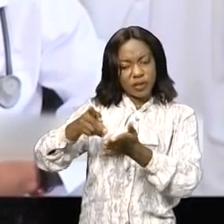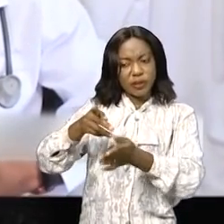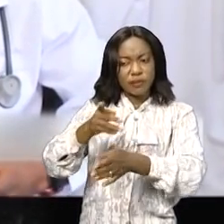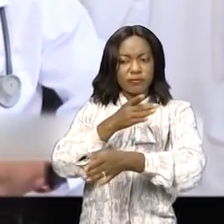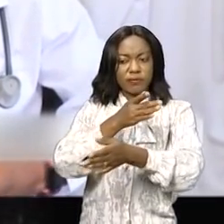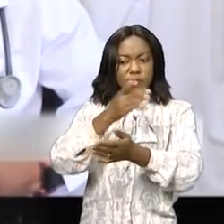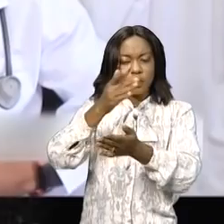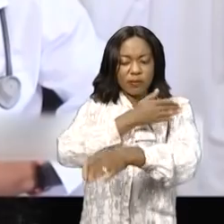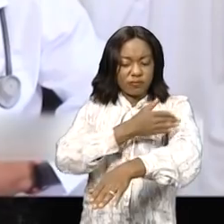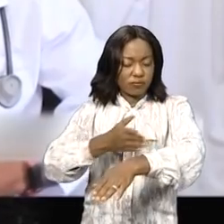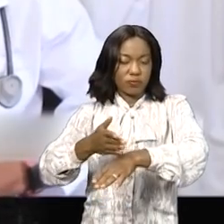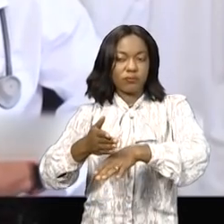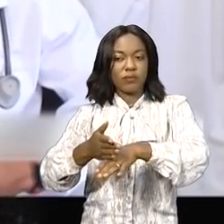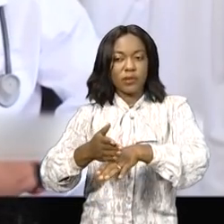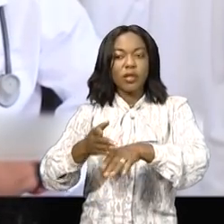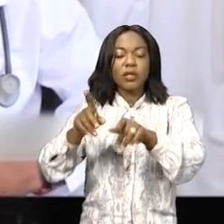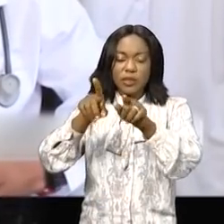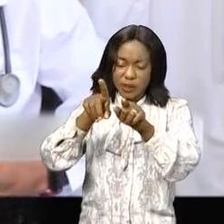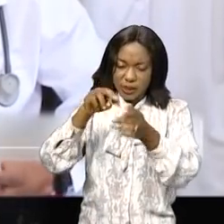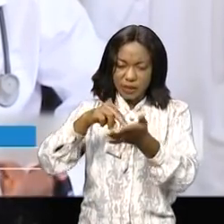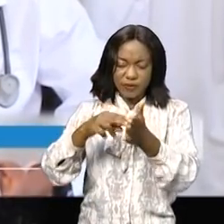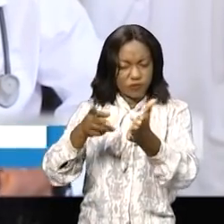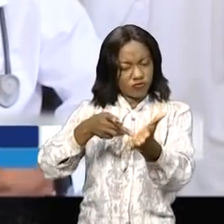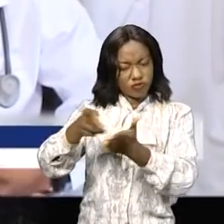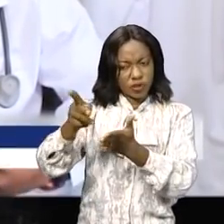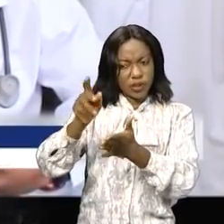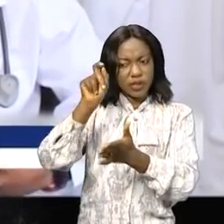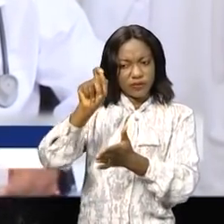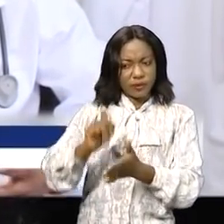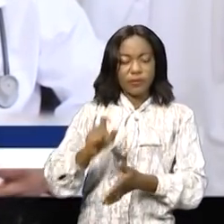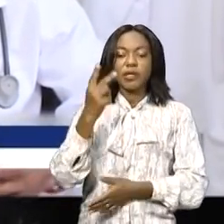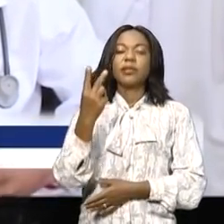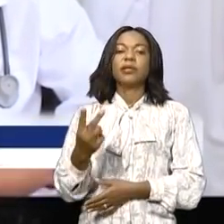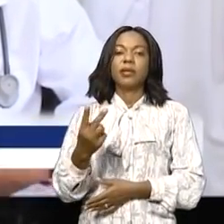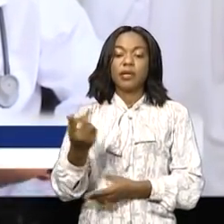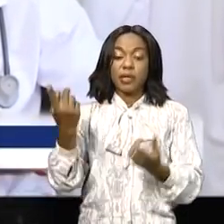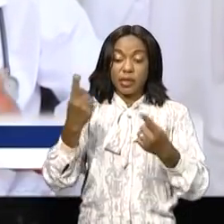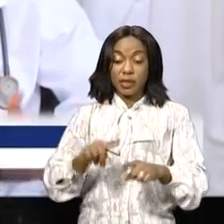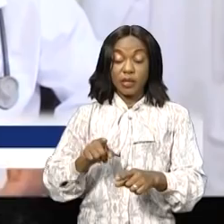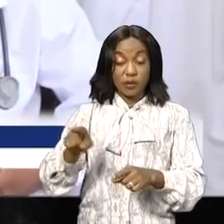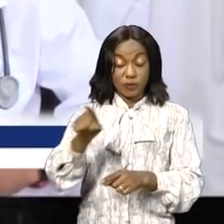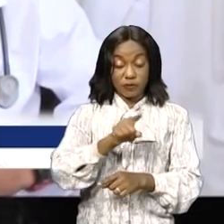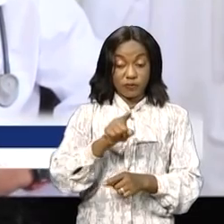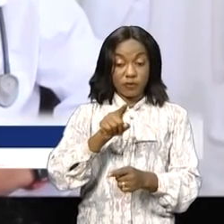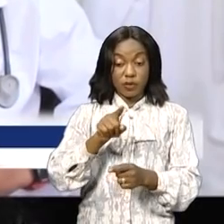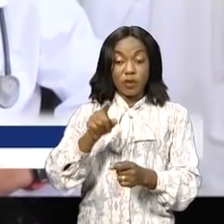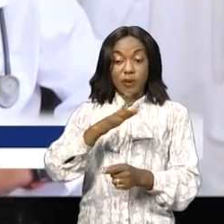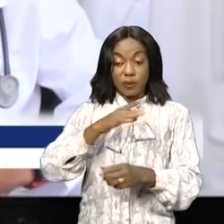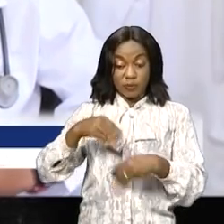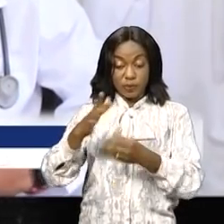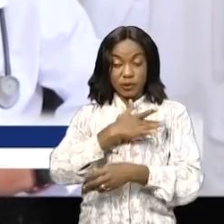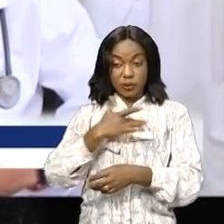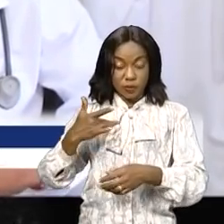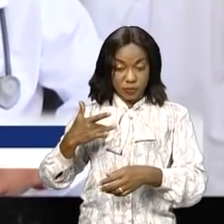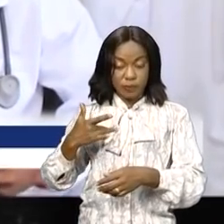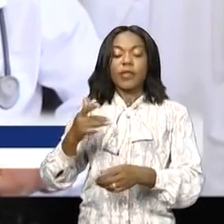pratiquement de moitié. Et lorsque vous serez enregistré la fondation va vous rappeler pour vous